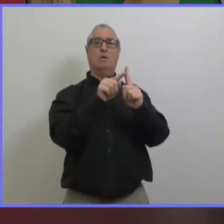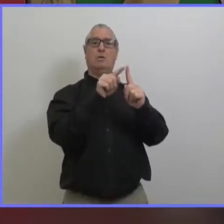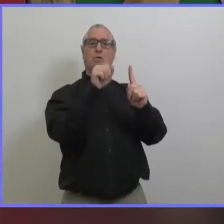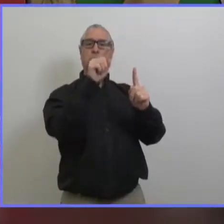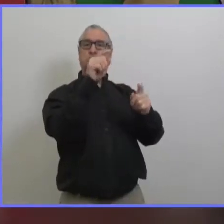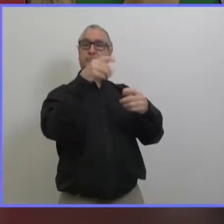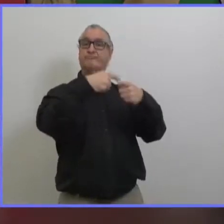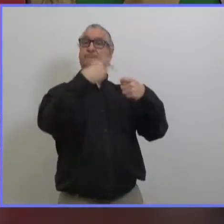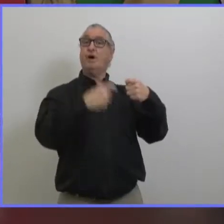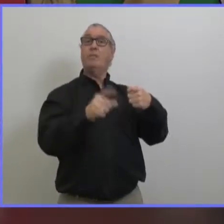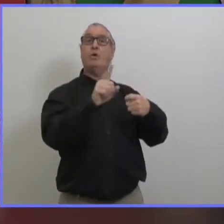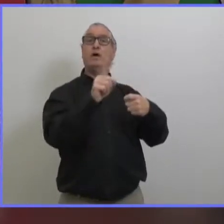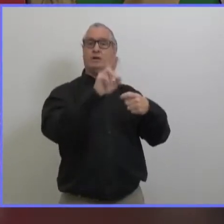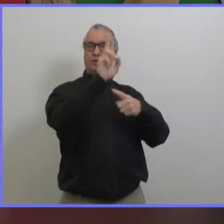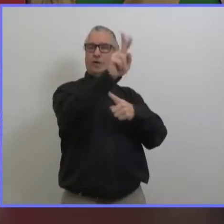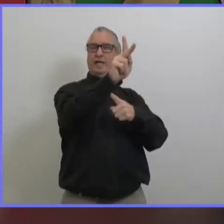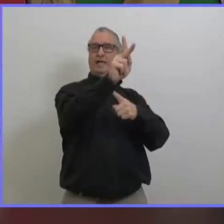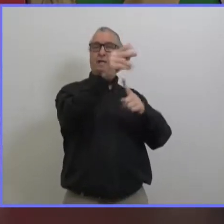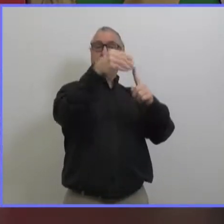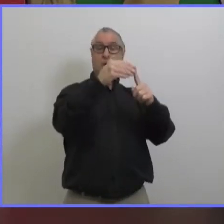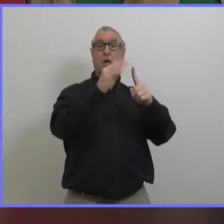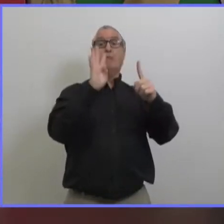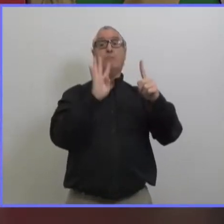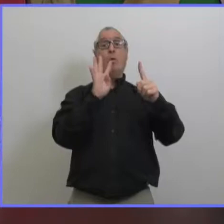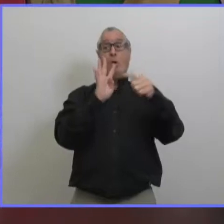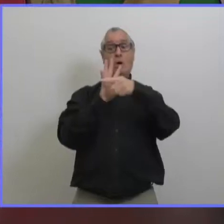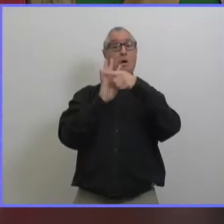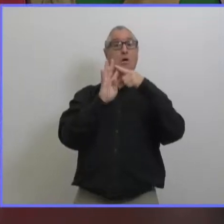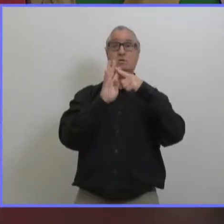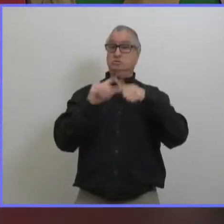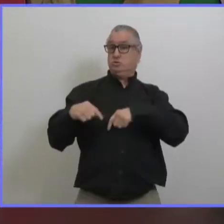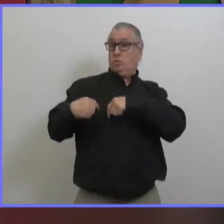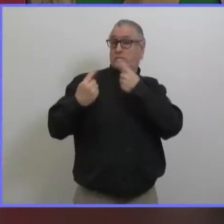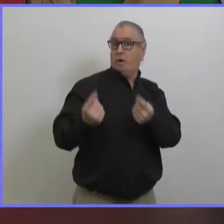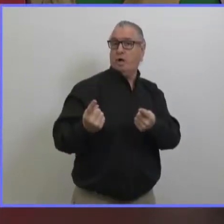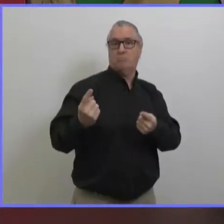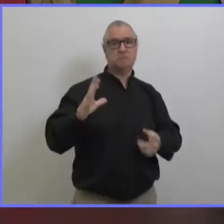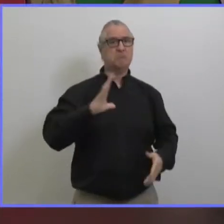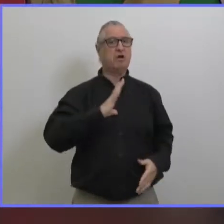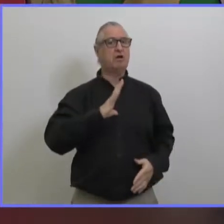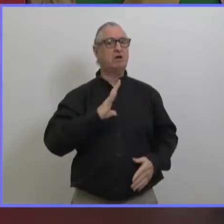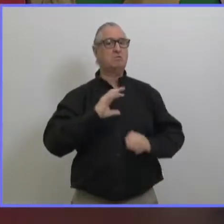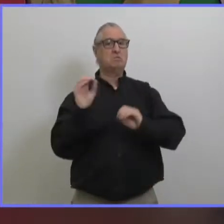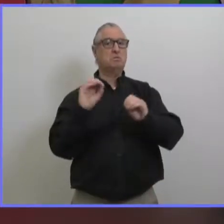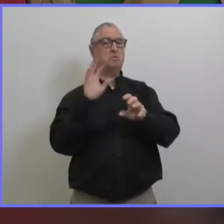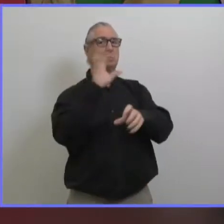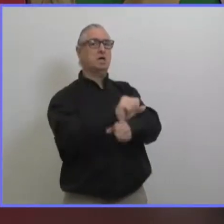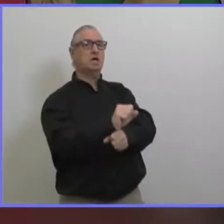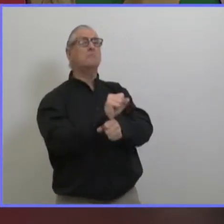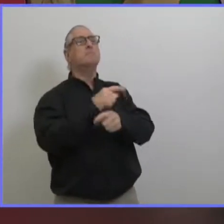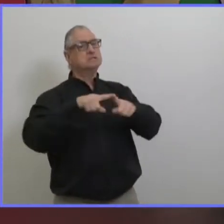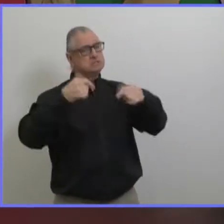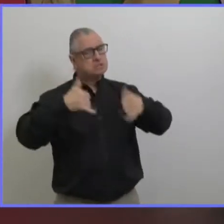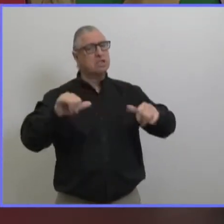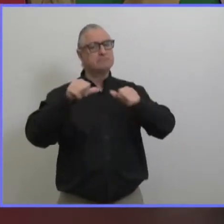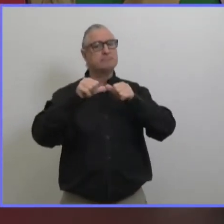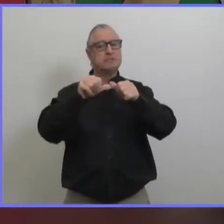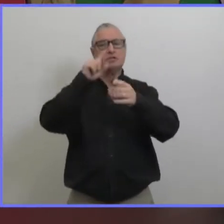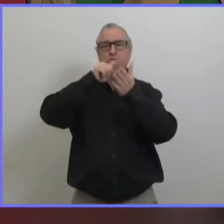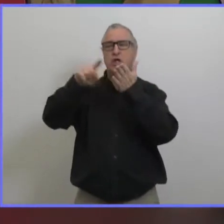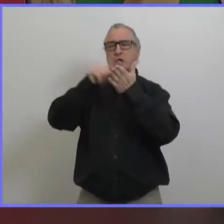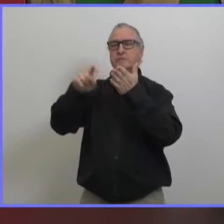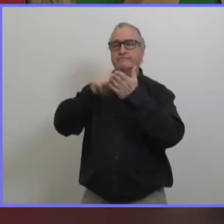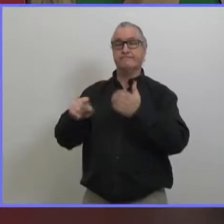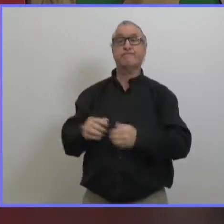fois jusqu'à présent et elles sont toujours négatives alors tout ça encore une fois c'est seulement un outil dans notre